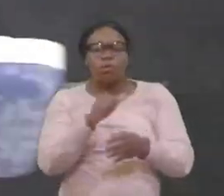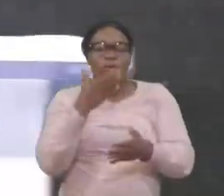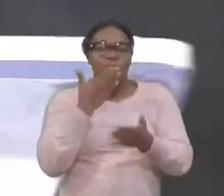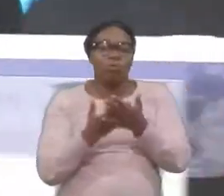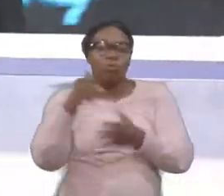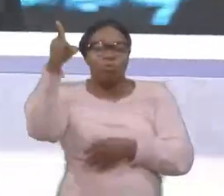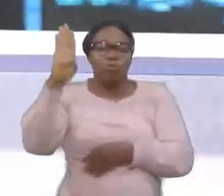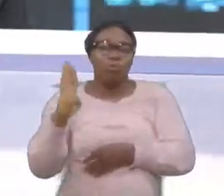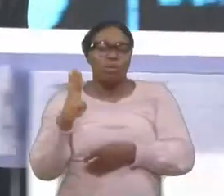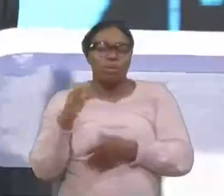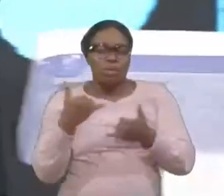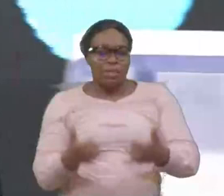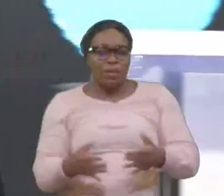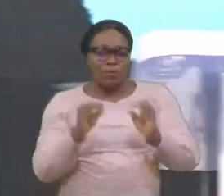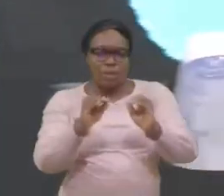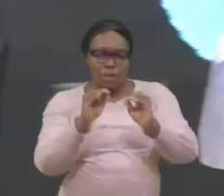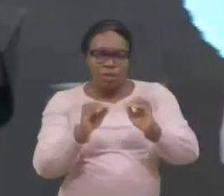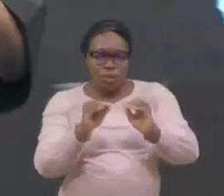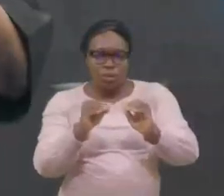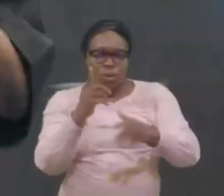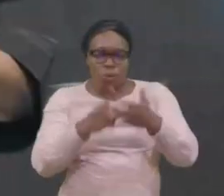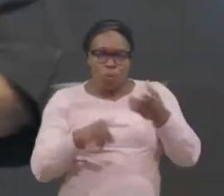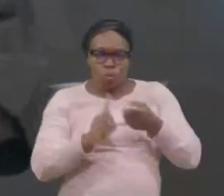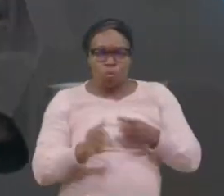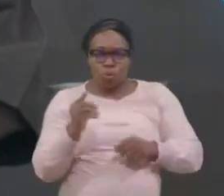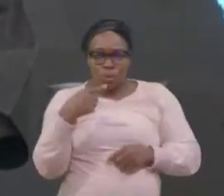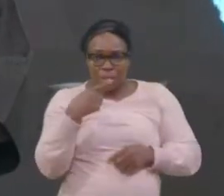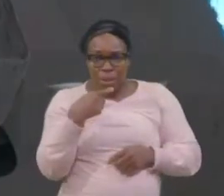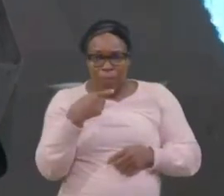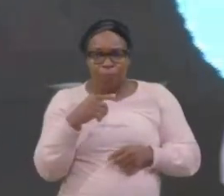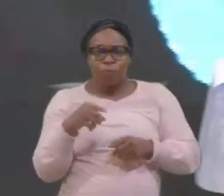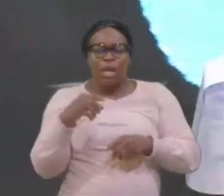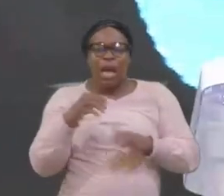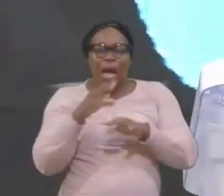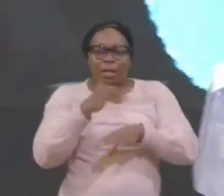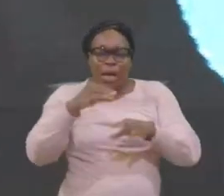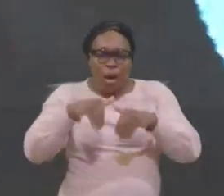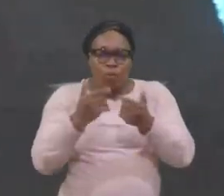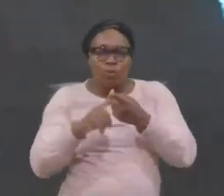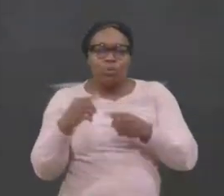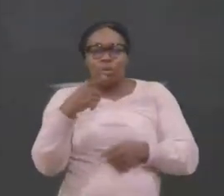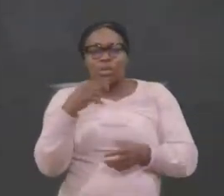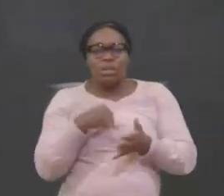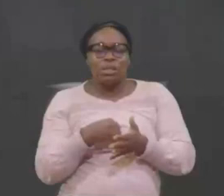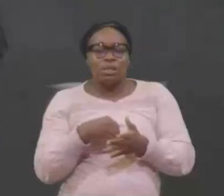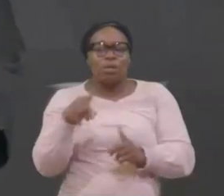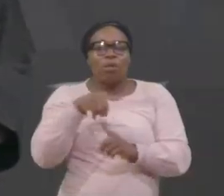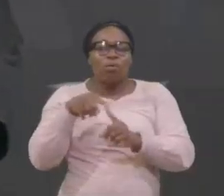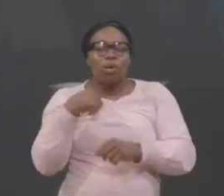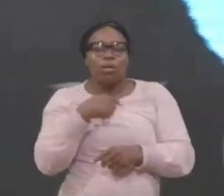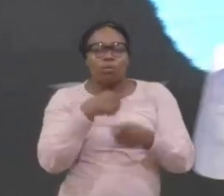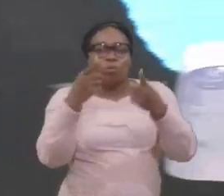Et oui, C'est un bon Dieu, nous enseigne même, Ce qu'il faut dire. Et comment? Il le dit, Quand nous revenons,